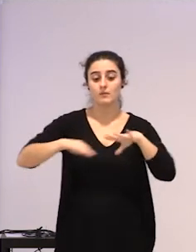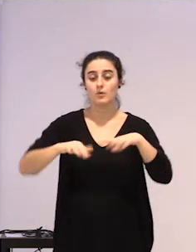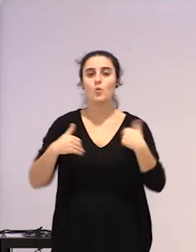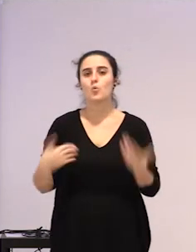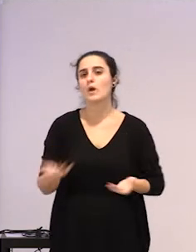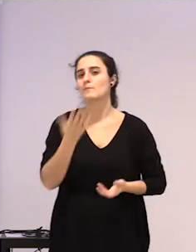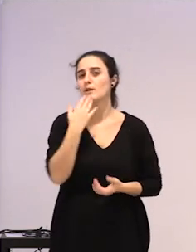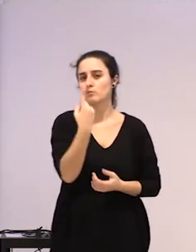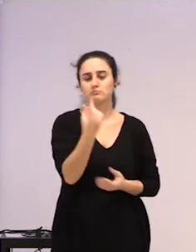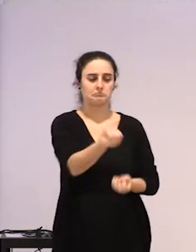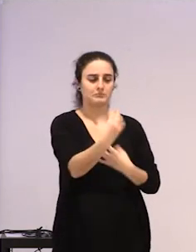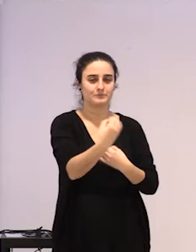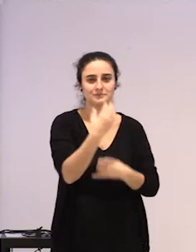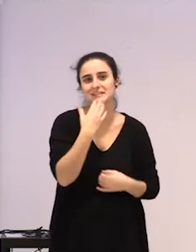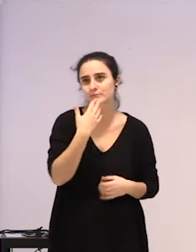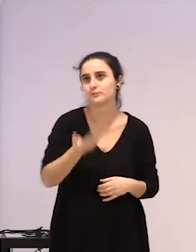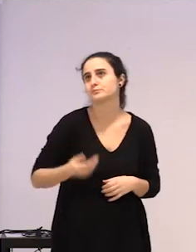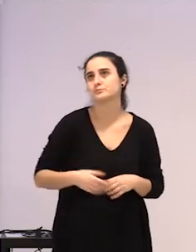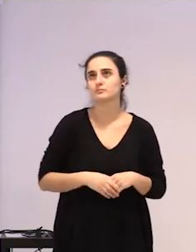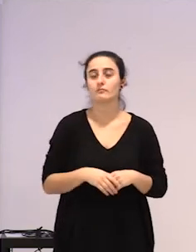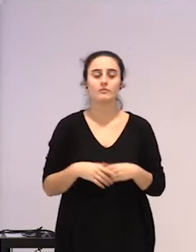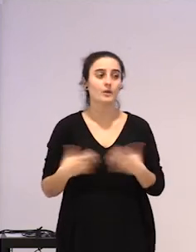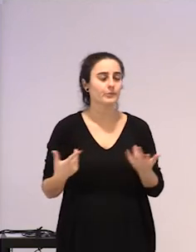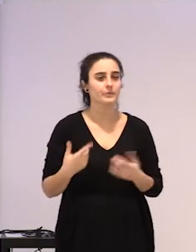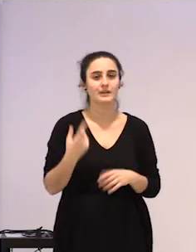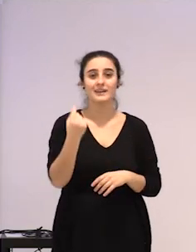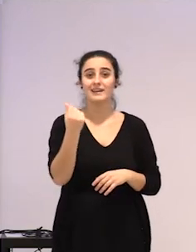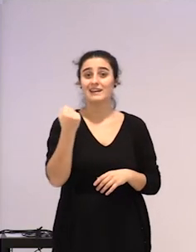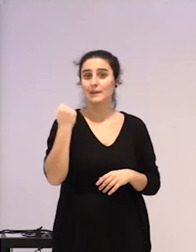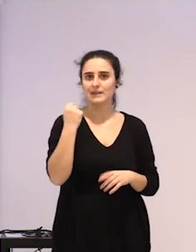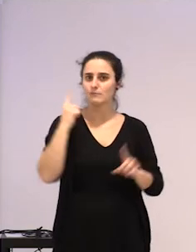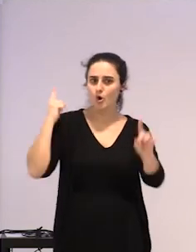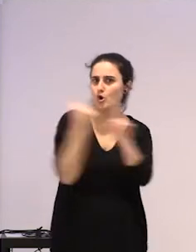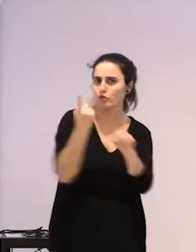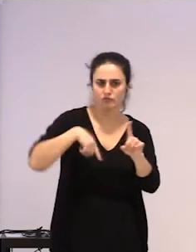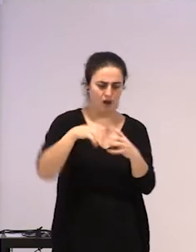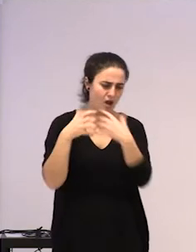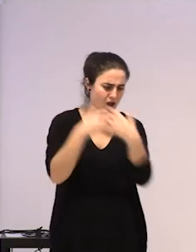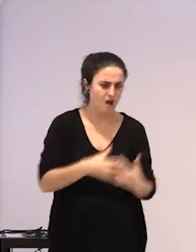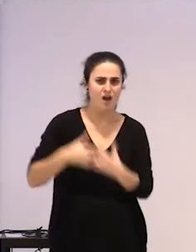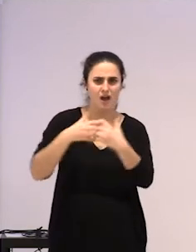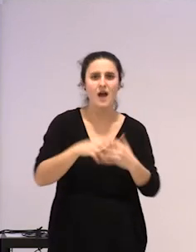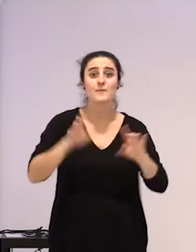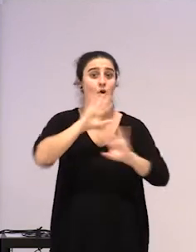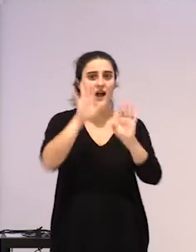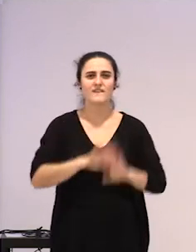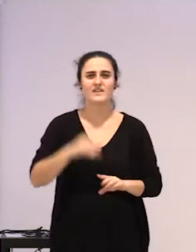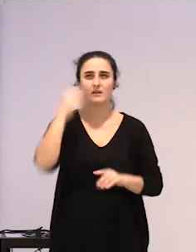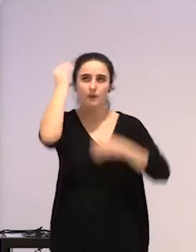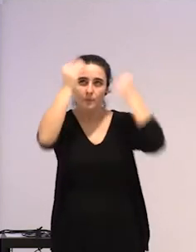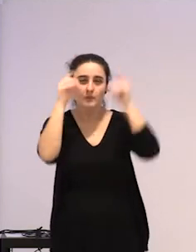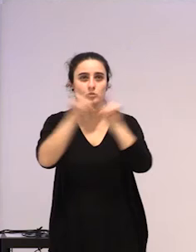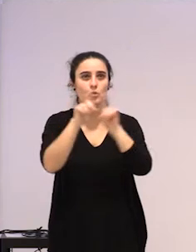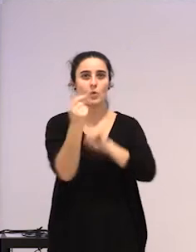esaterako batek esaten zuen, jo, e, kapitalismoaren aurka borrokatzen dugu, baina, kapitalismoaren logika berdinean, hau da, euneko